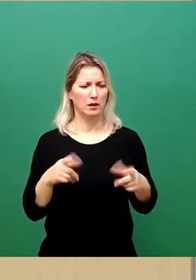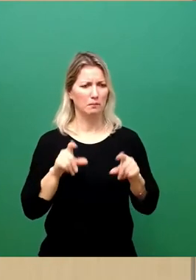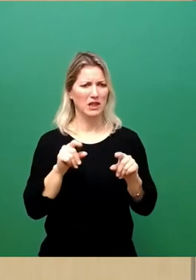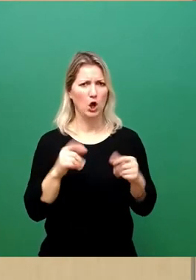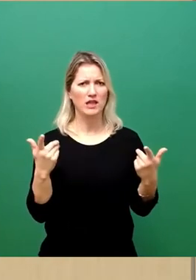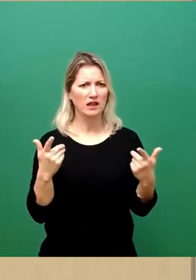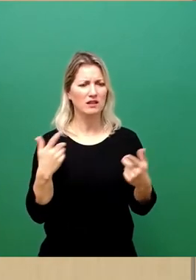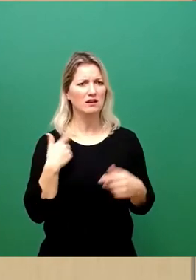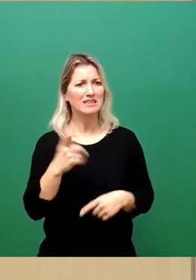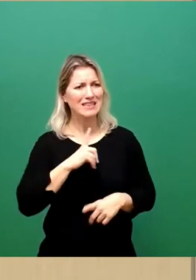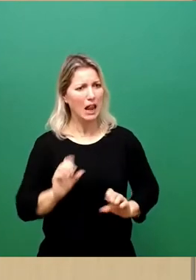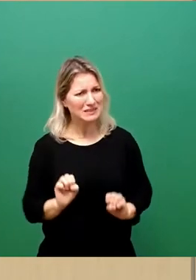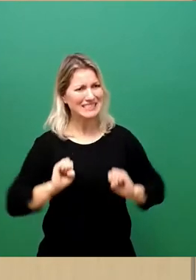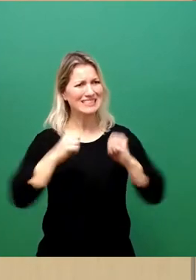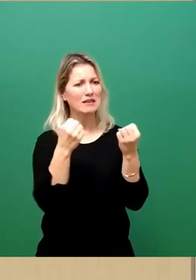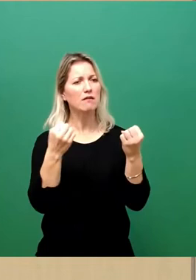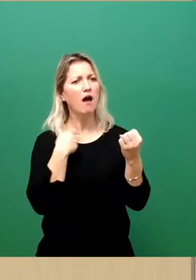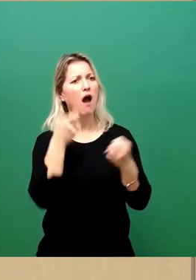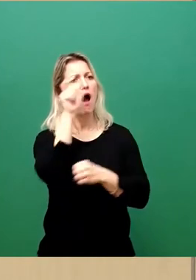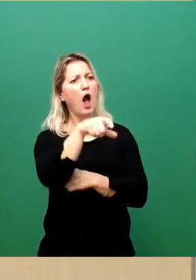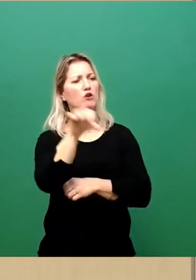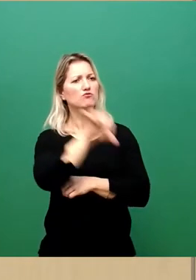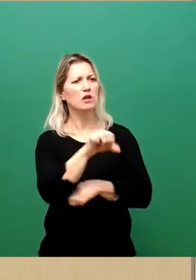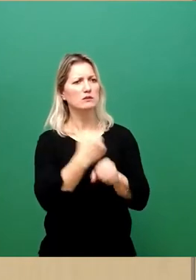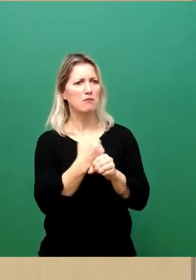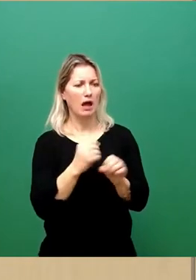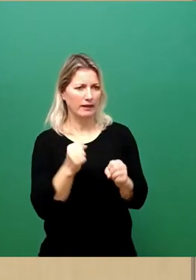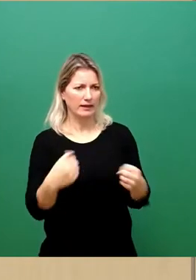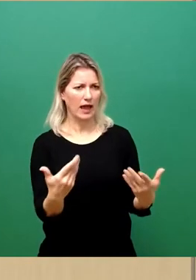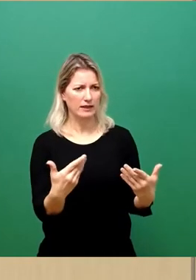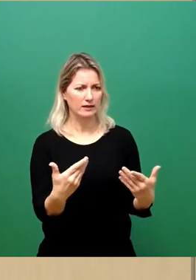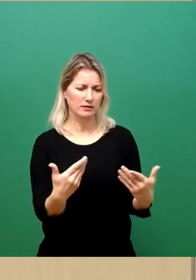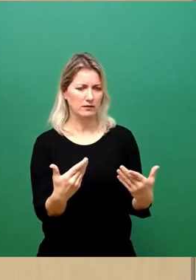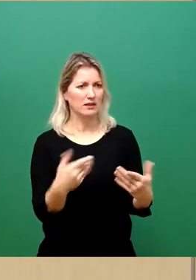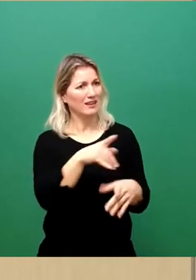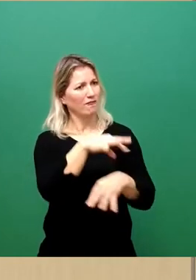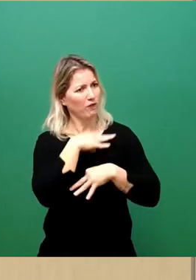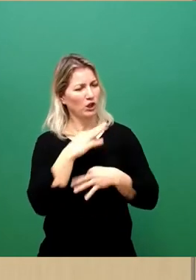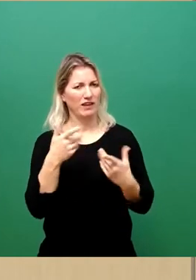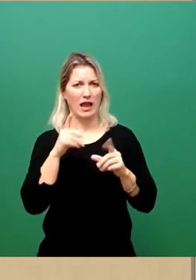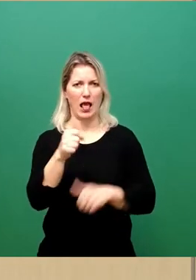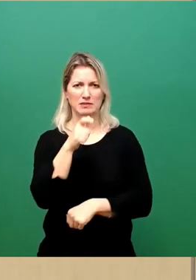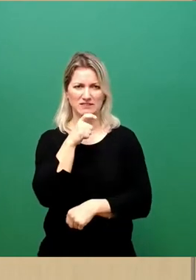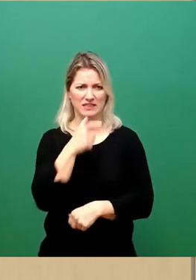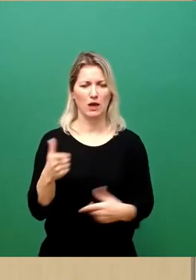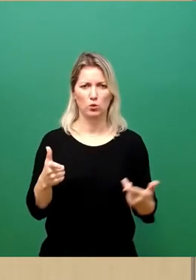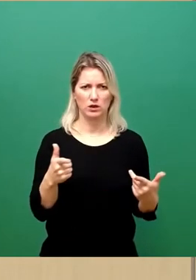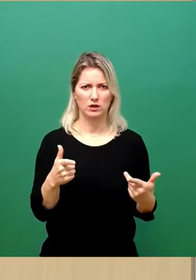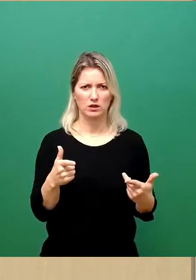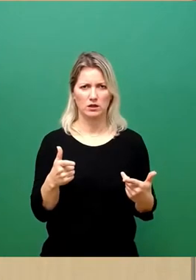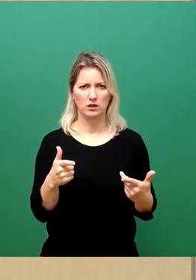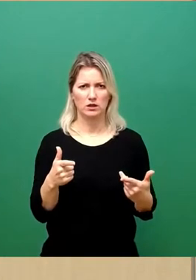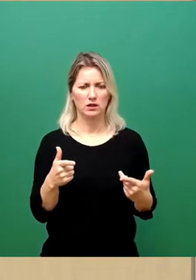aus, unserer aller Lebensversicherung. Das ist für uns ein No-Go und das zeigt auch die